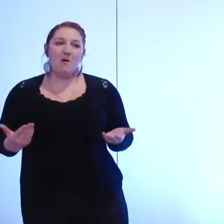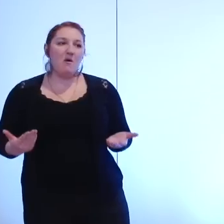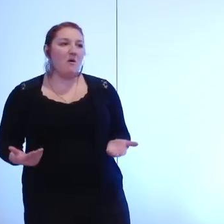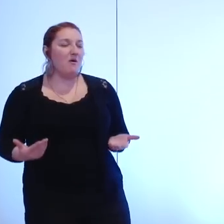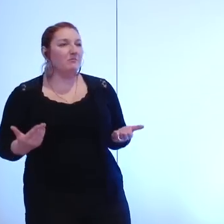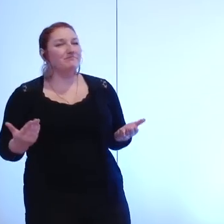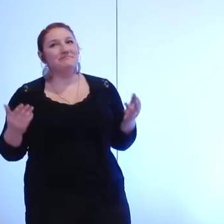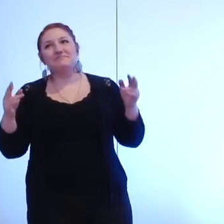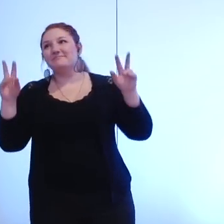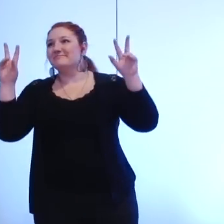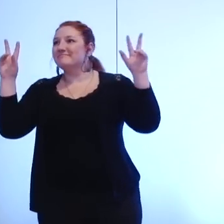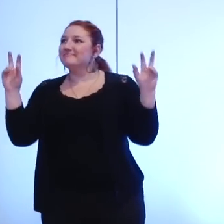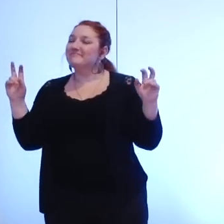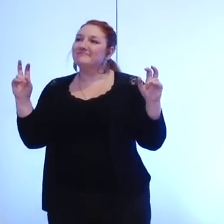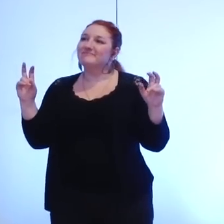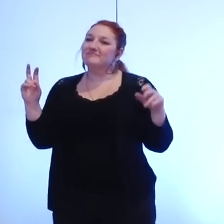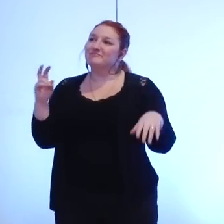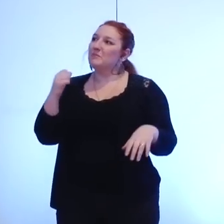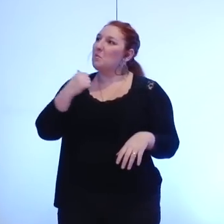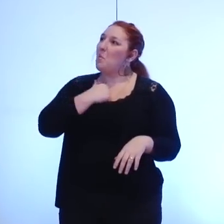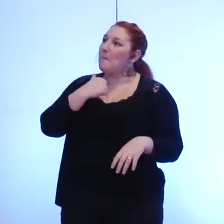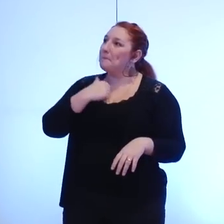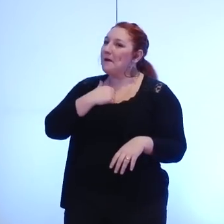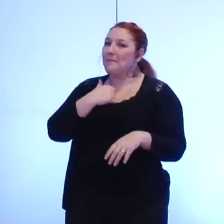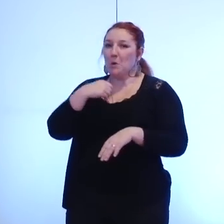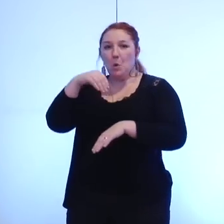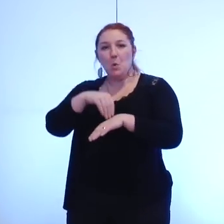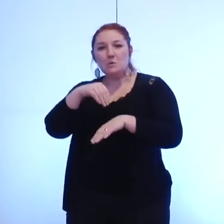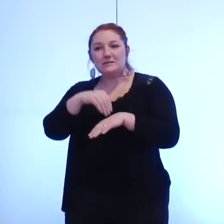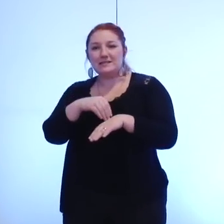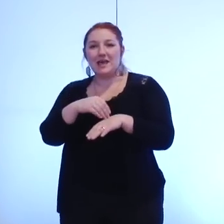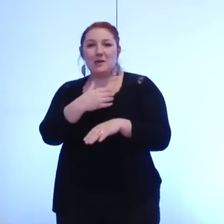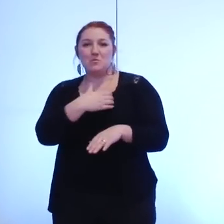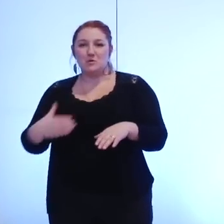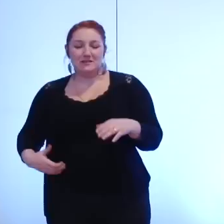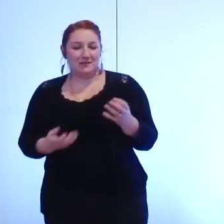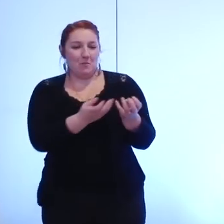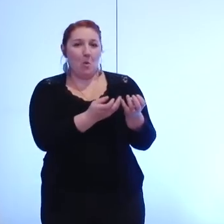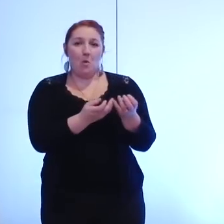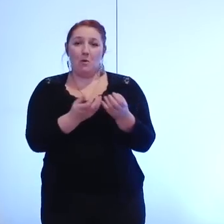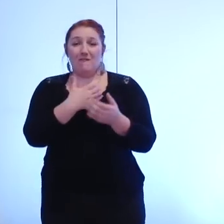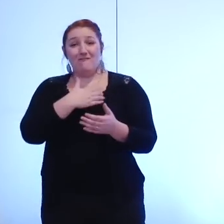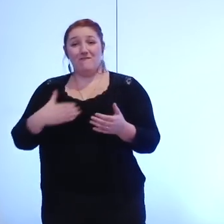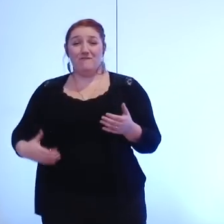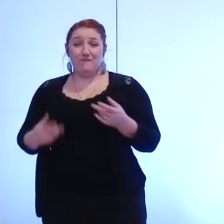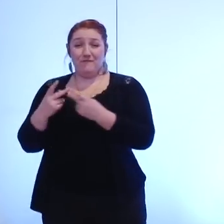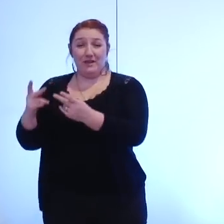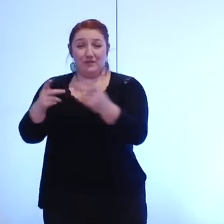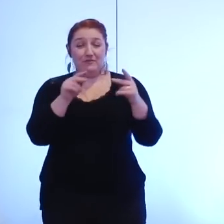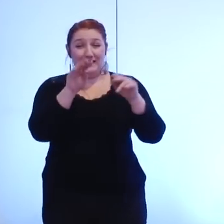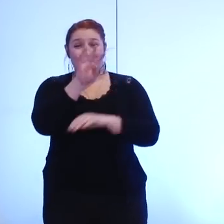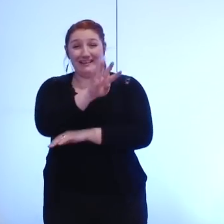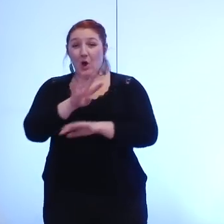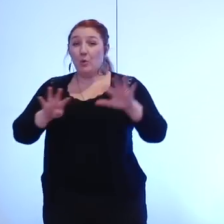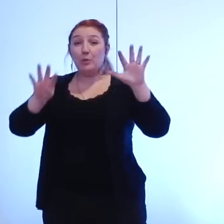dirais de se rendre dans les conseils municipaux des 49 communes que constitue